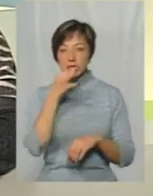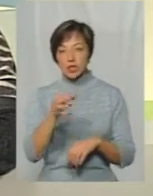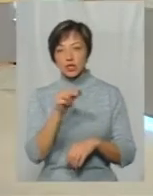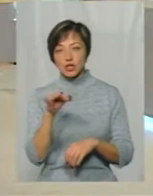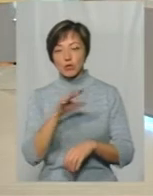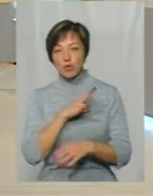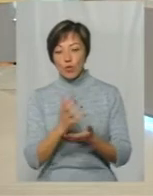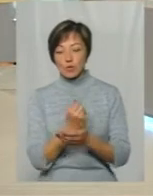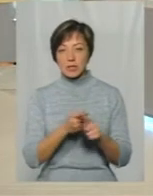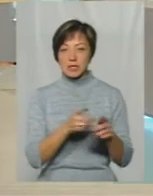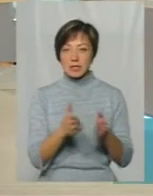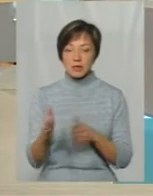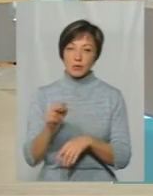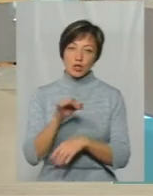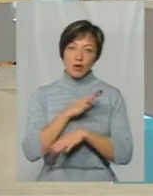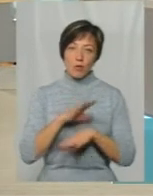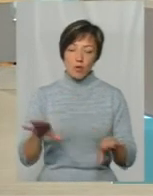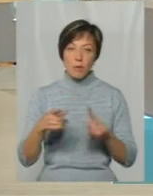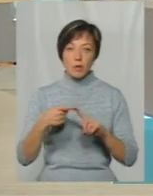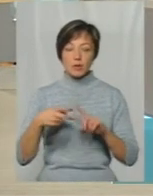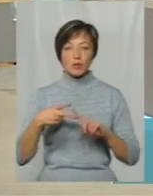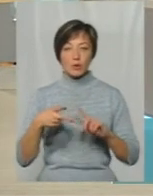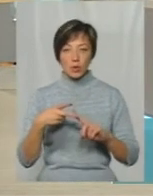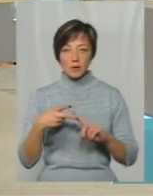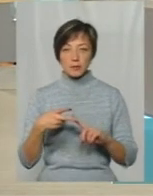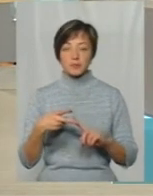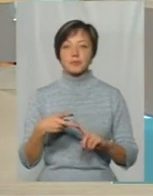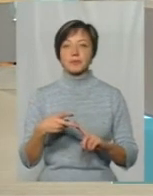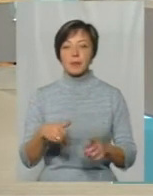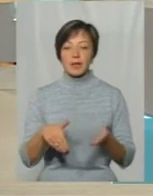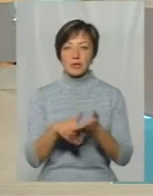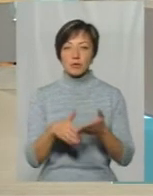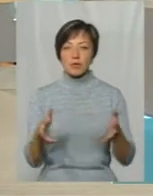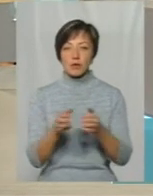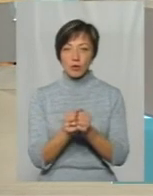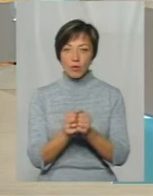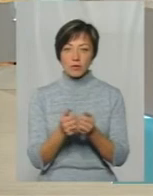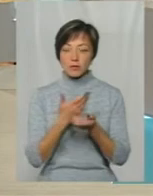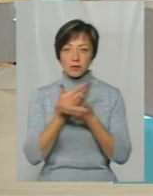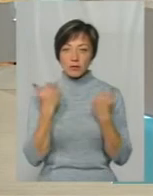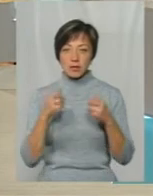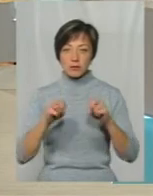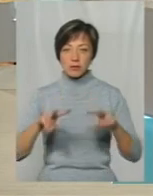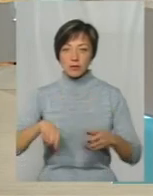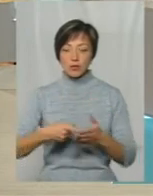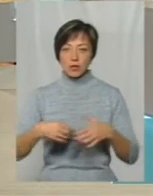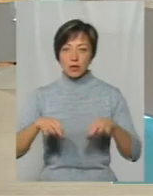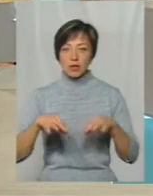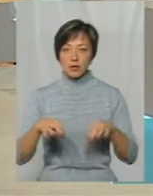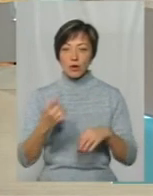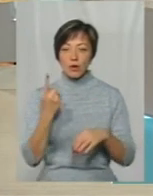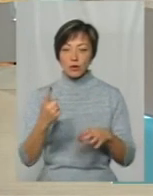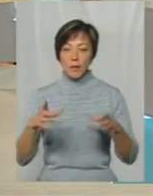був успіх у цій системі, чи не було По-перше, по-друге, засоби відлову практично відсутні на спецкомунтрансі, з одною